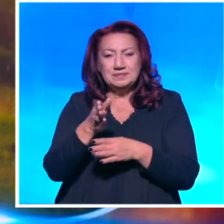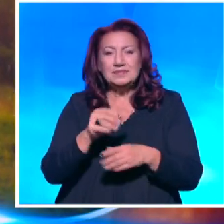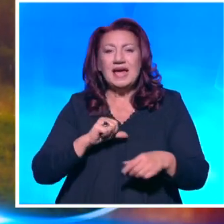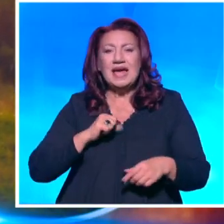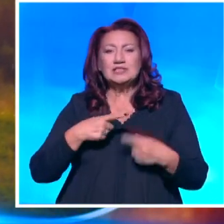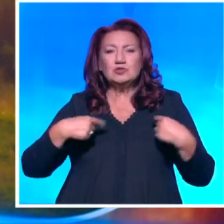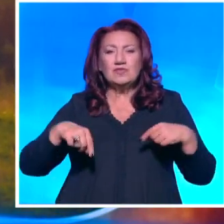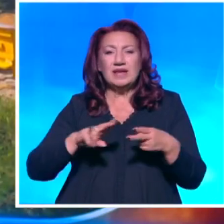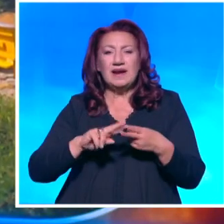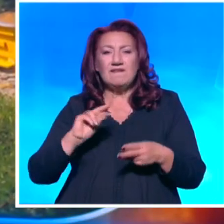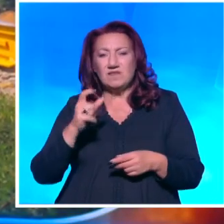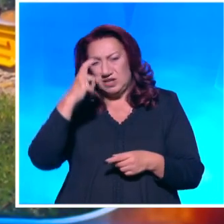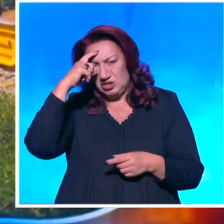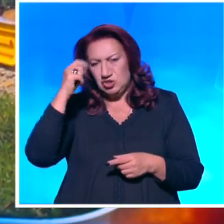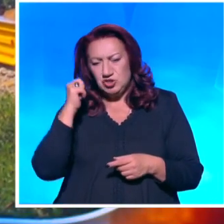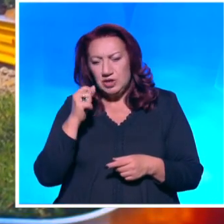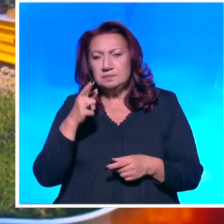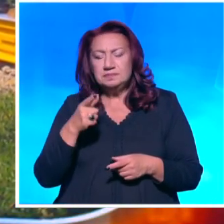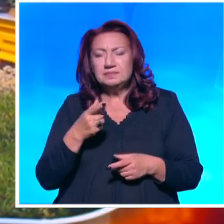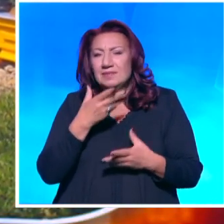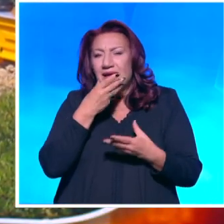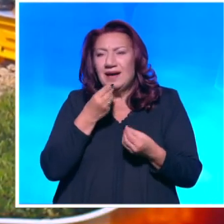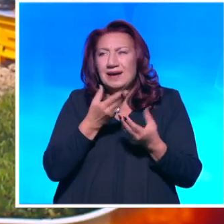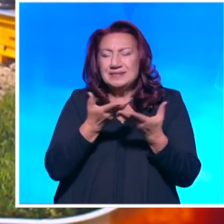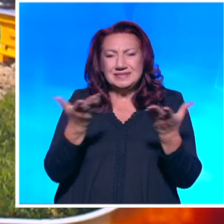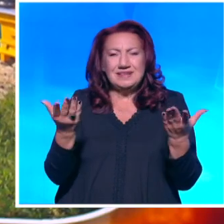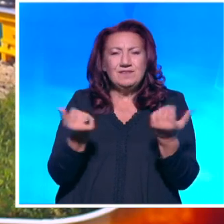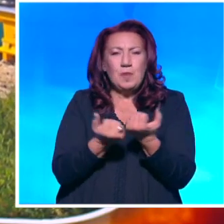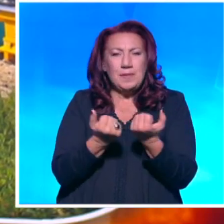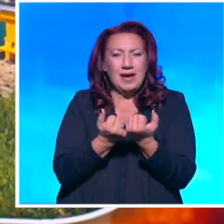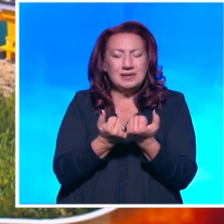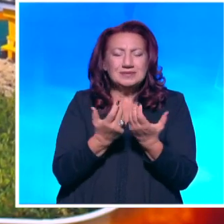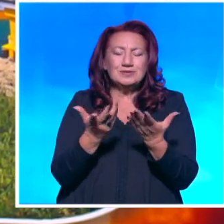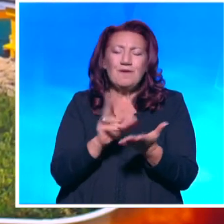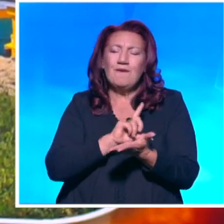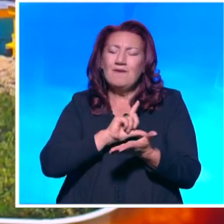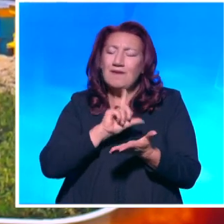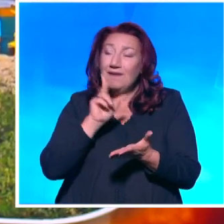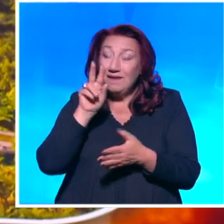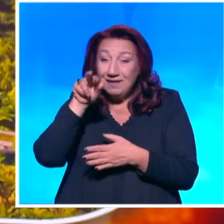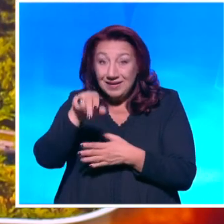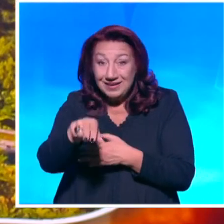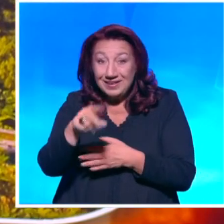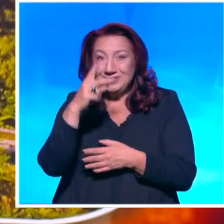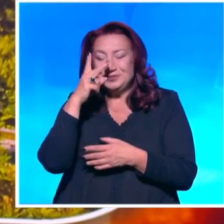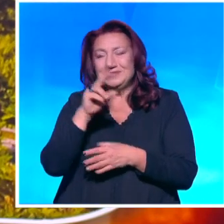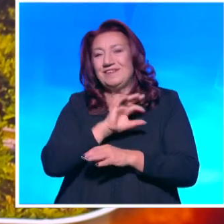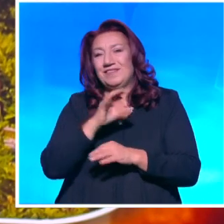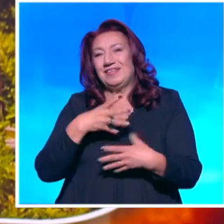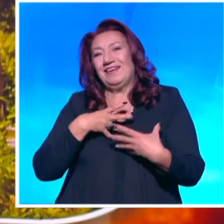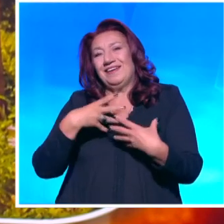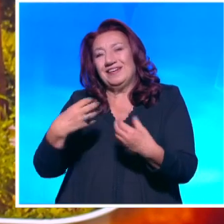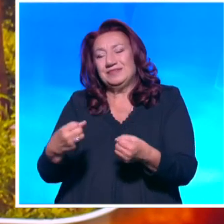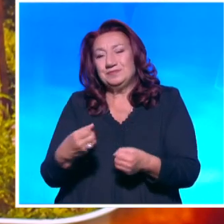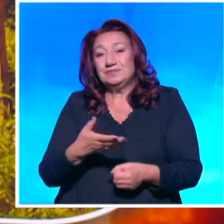Вълнуващата красота на това специално място В родопите ще ви заплени Завинаги Ако обичате Риболова Тук ще можете